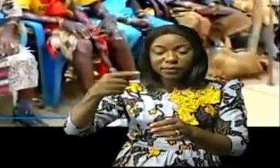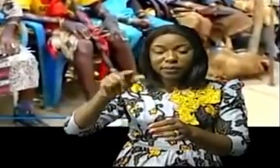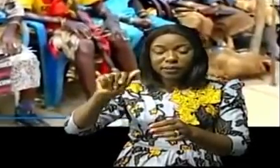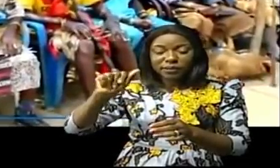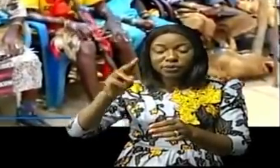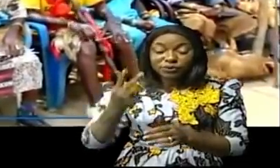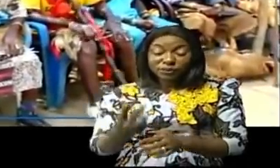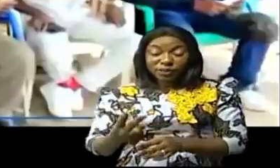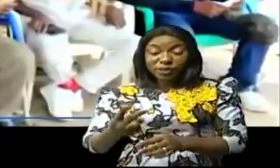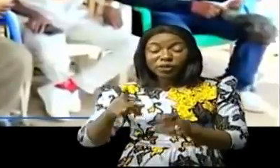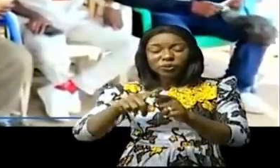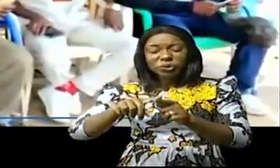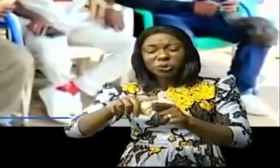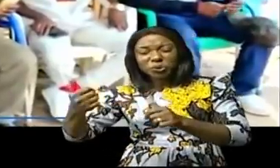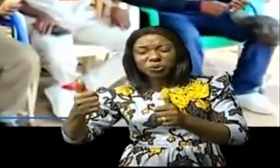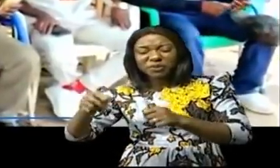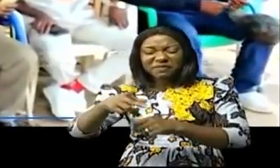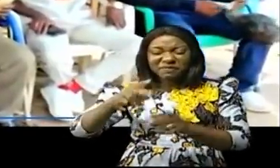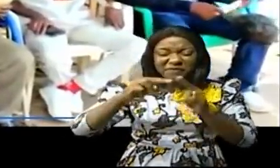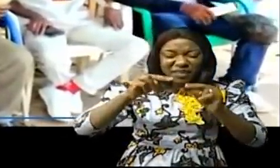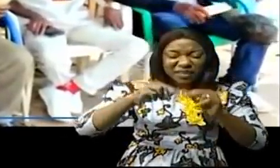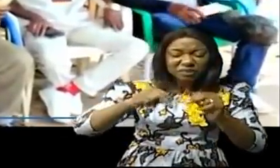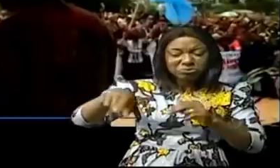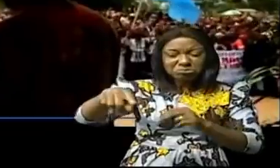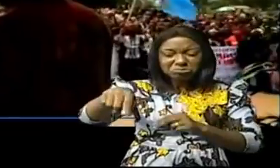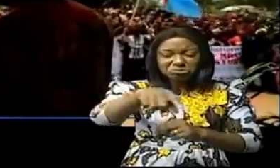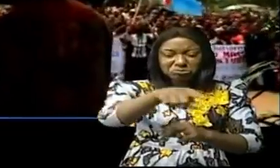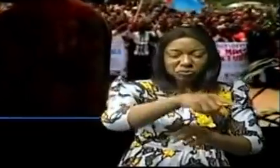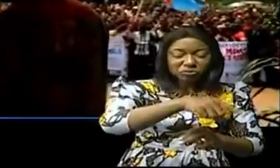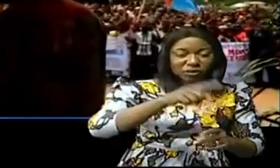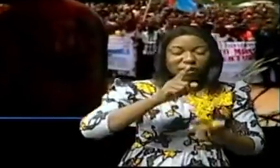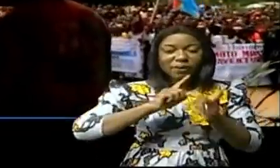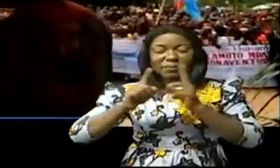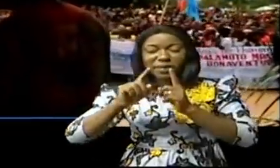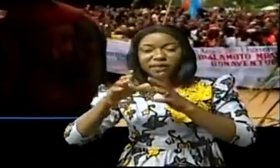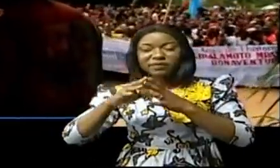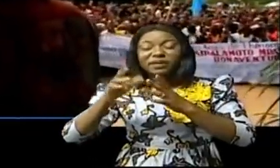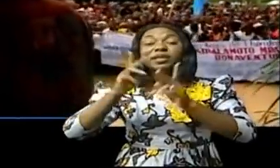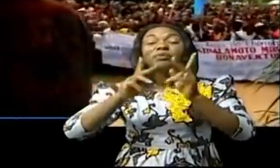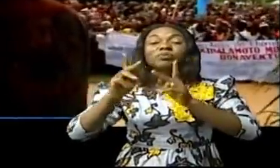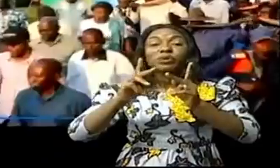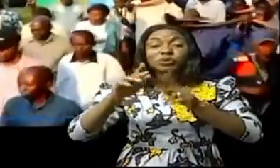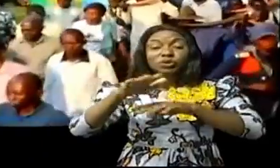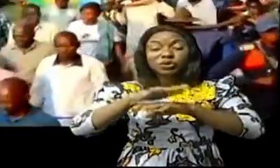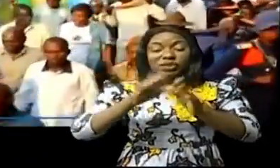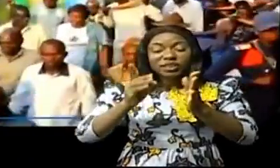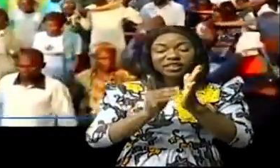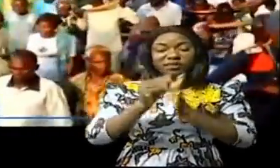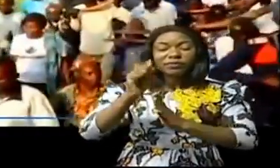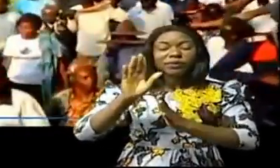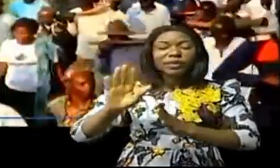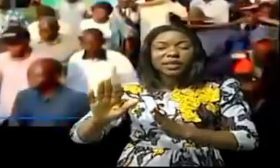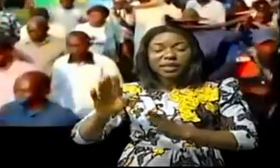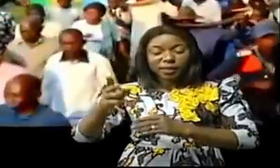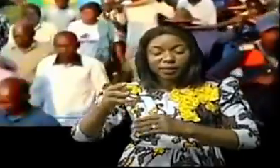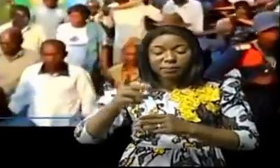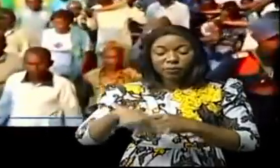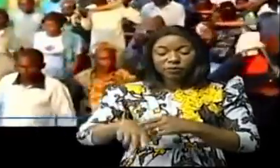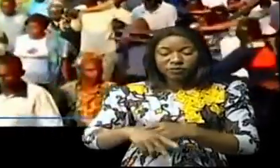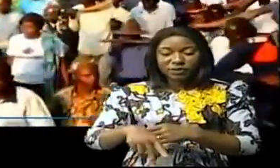Mission Mateco et à la commune rirale de Pio-Pio, où il s'est entretenu avec les populations sur le développement de leur milieu de vie.